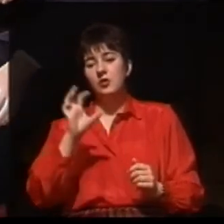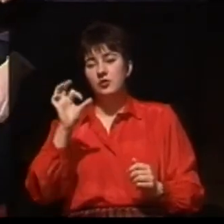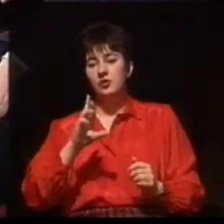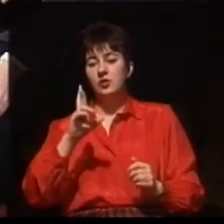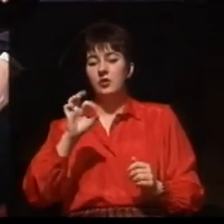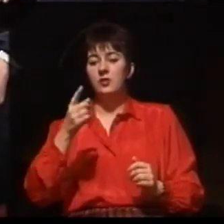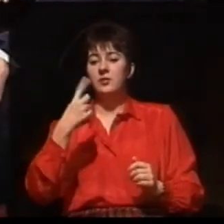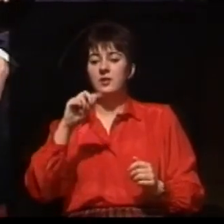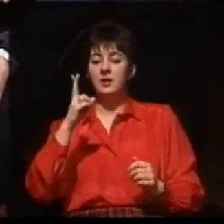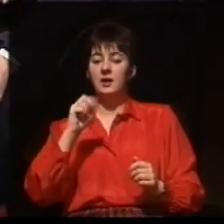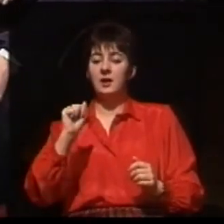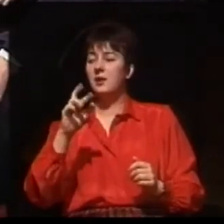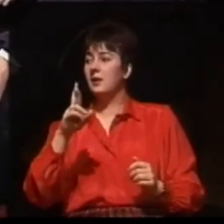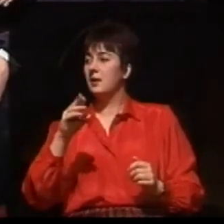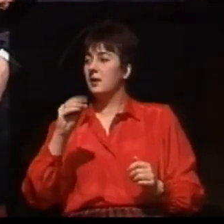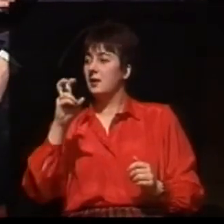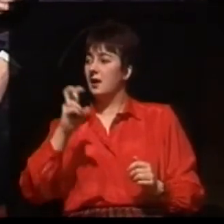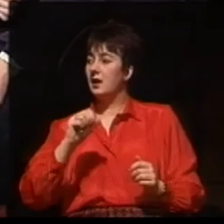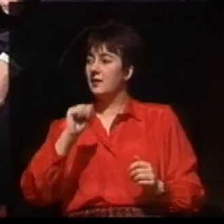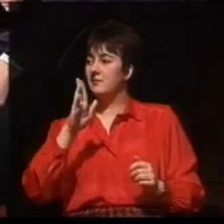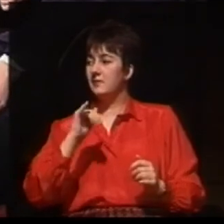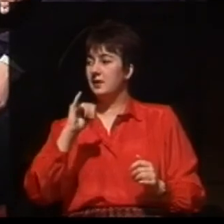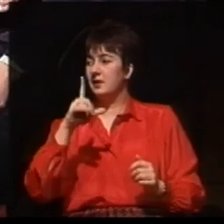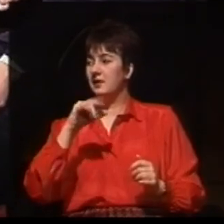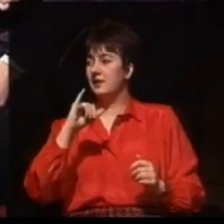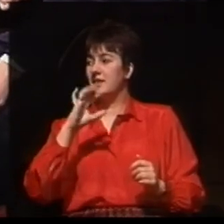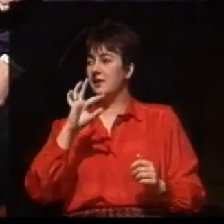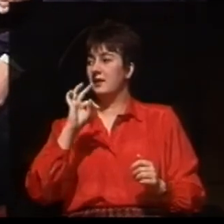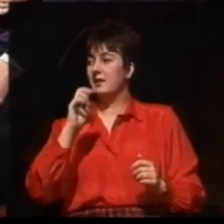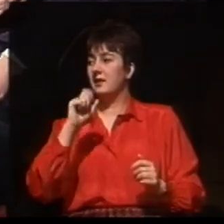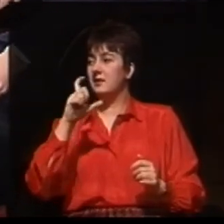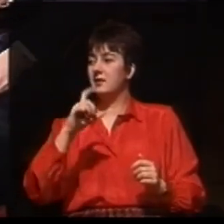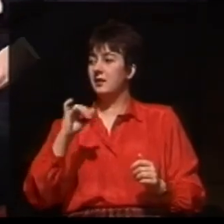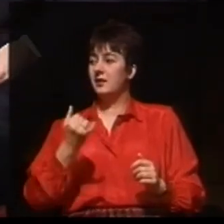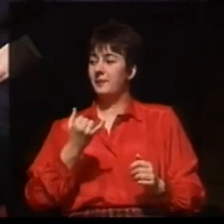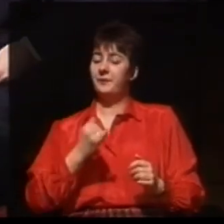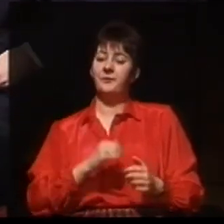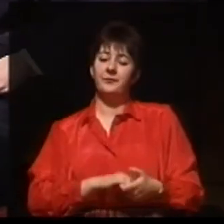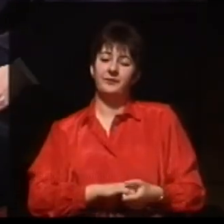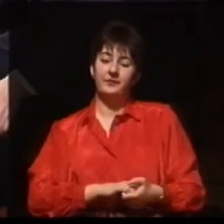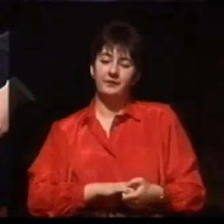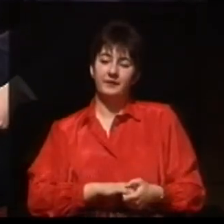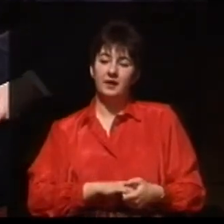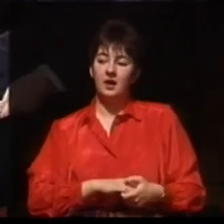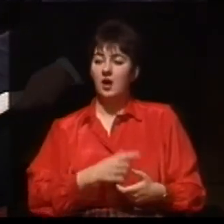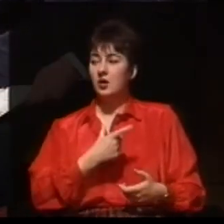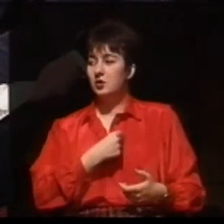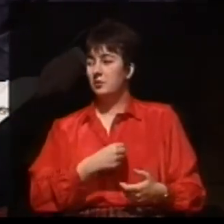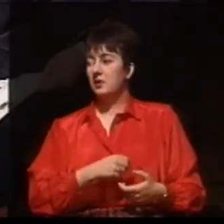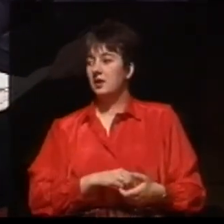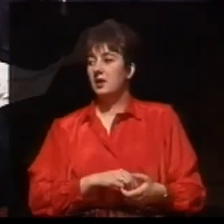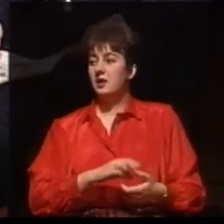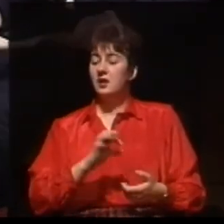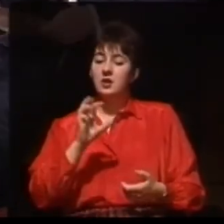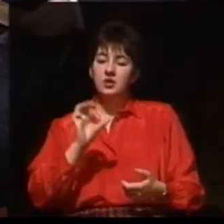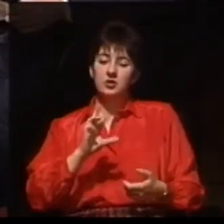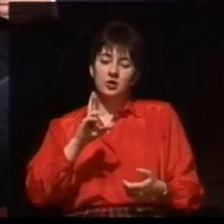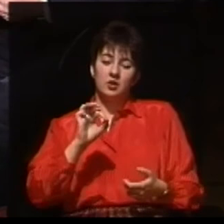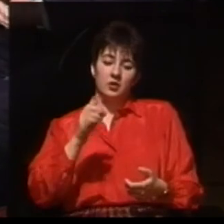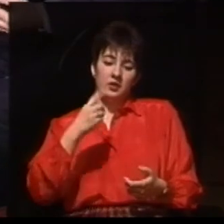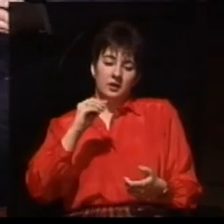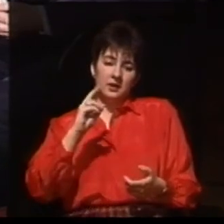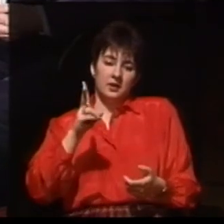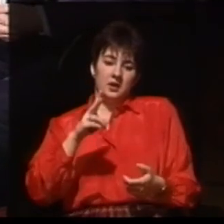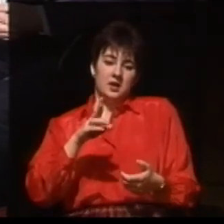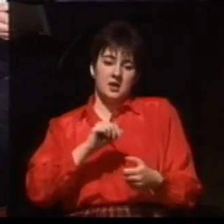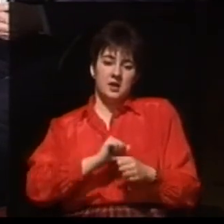Pan redaktor by pozwolił... I na koniec powiedzmy o tym ośrodku. Gdzie on się mieści? Adres? Ośrodek się mieści przy ulicy Grójeckiej,